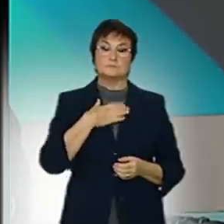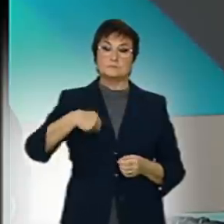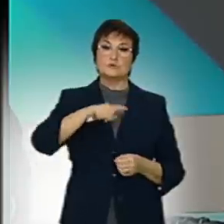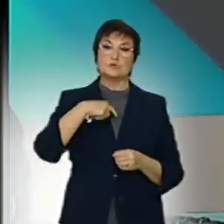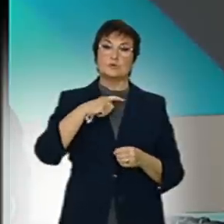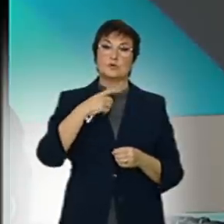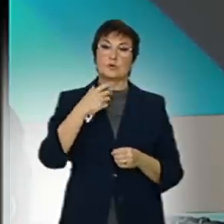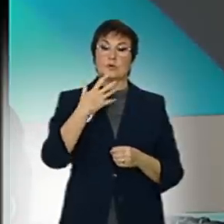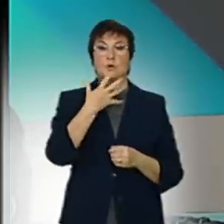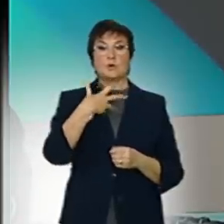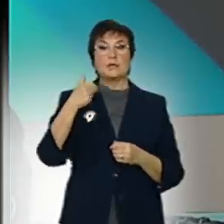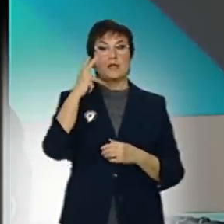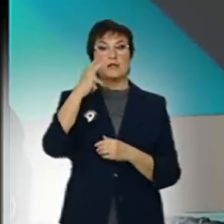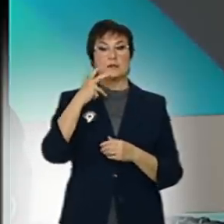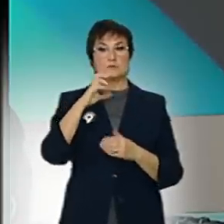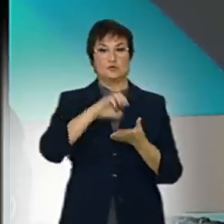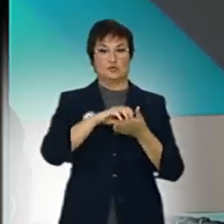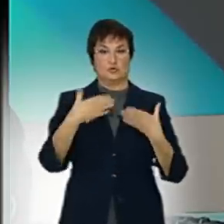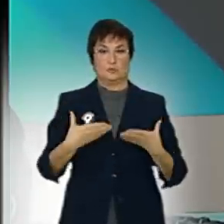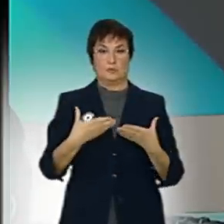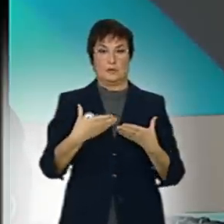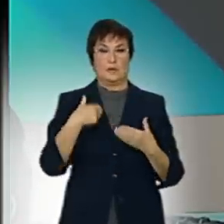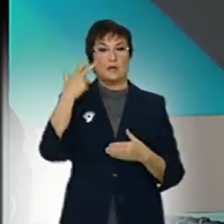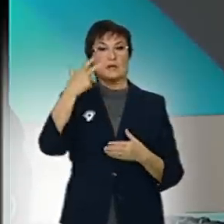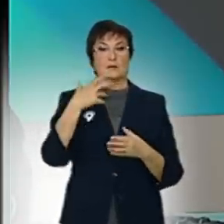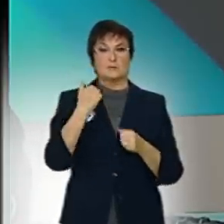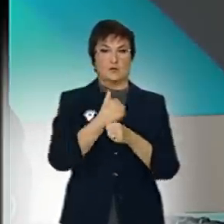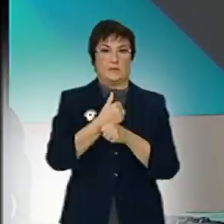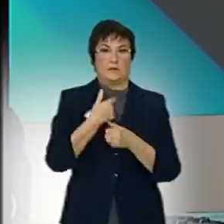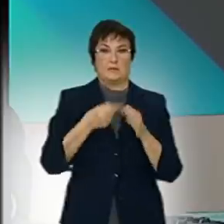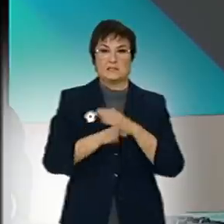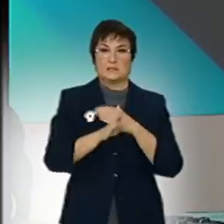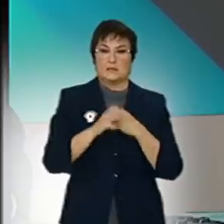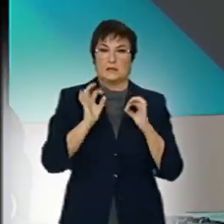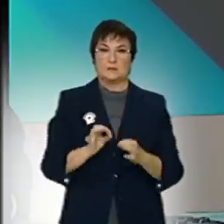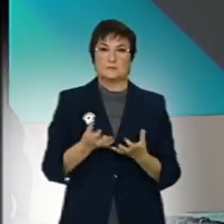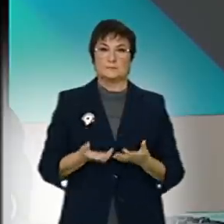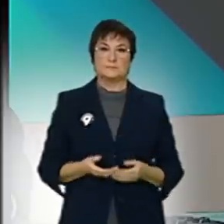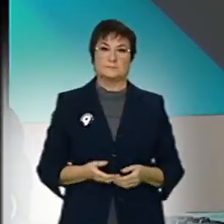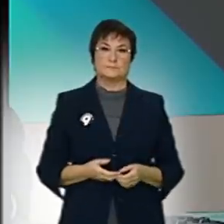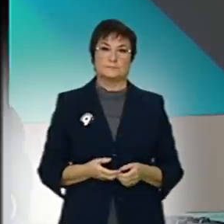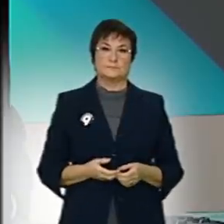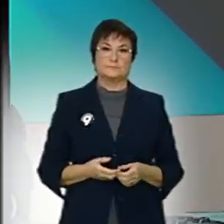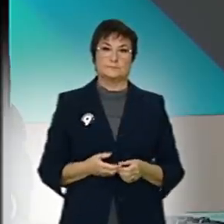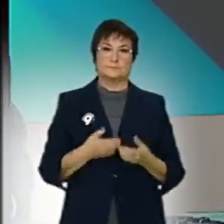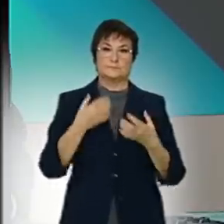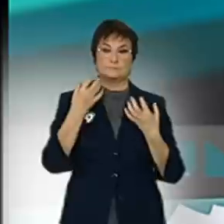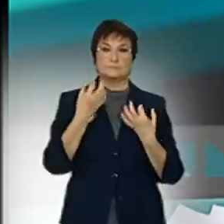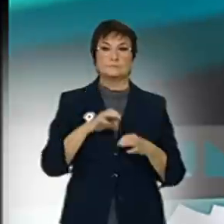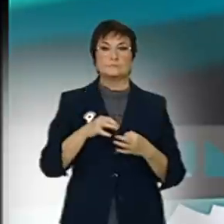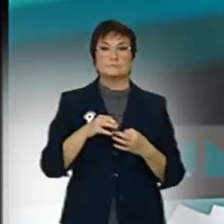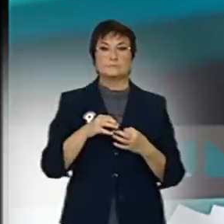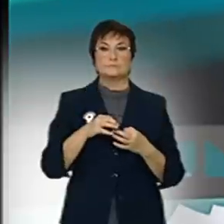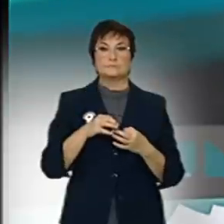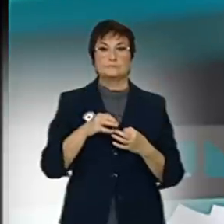constitucional d'ocupar el nostre lloc efectiu de treball. Això és una cosa que també s